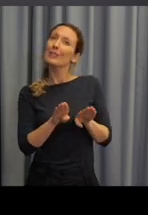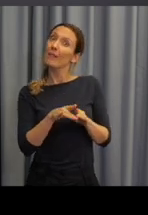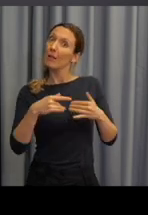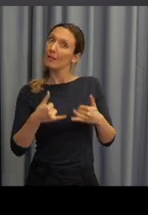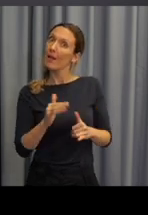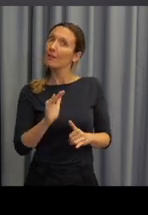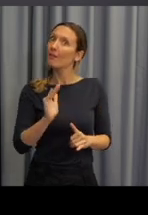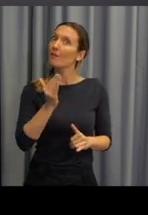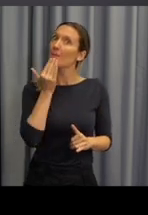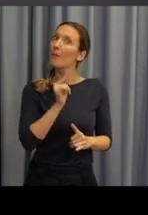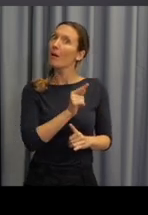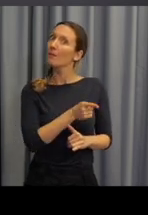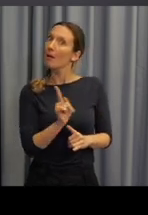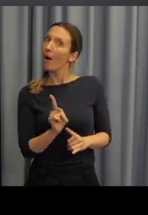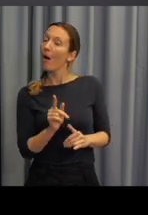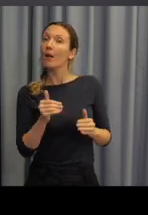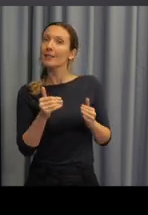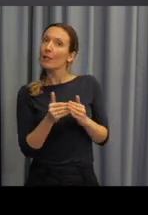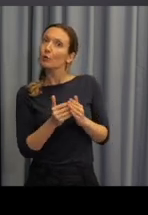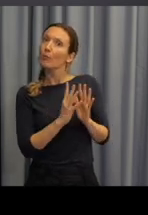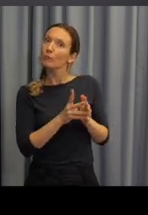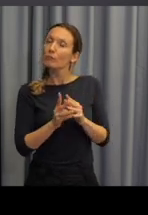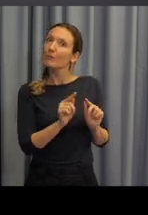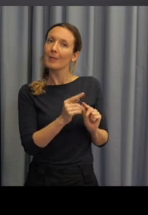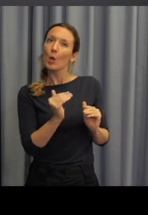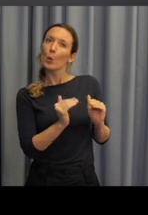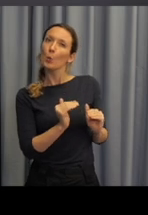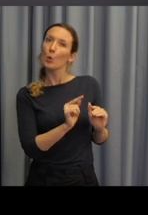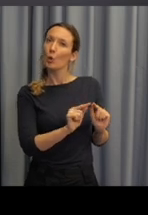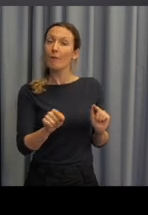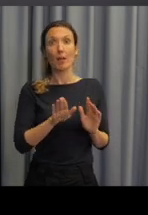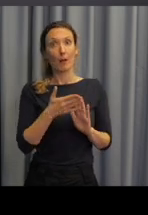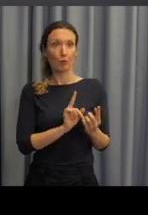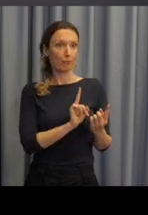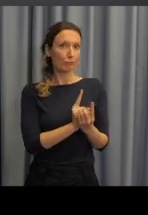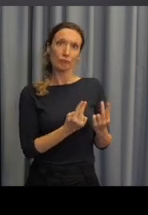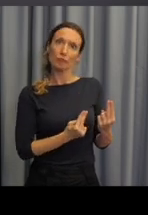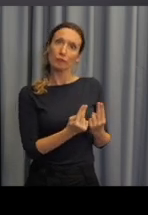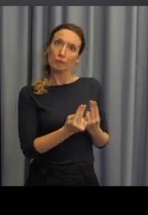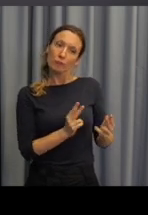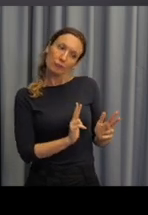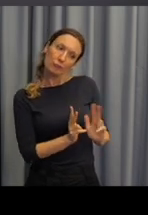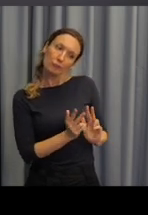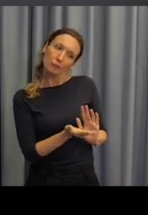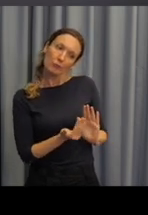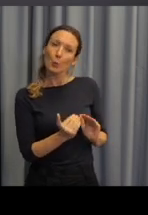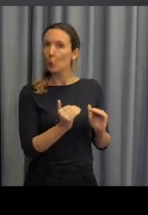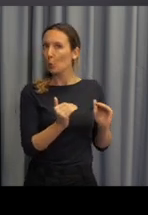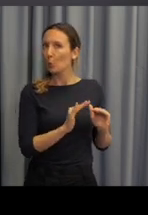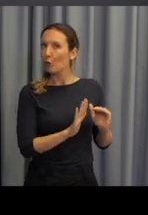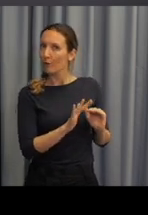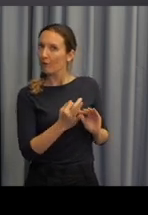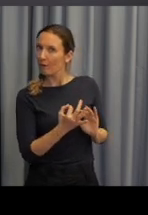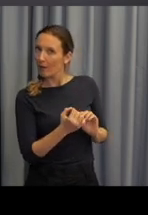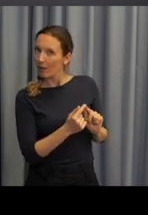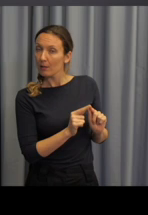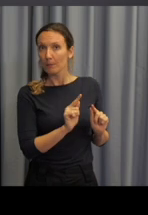vytvořit nebo stanovit aktuální jazykovou kompetenci pomocí nějakého vstupního individuálního